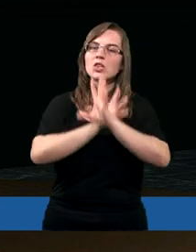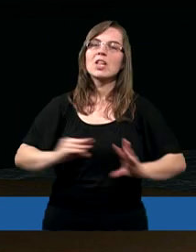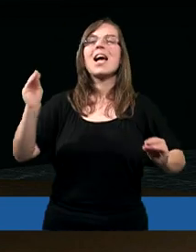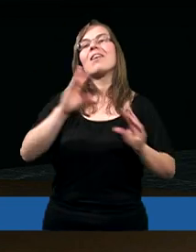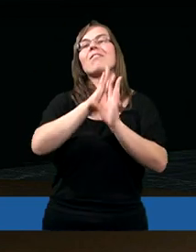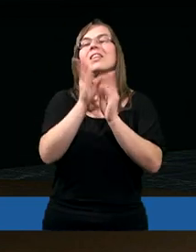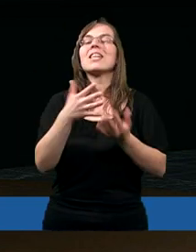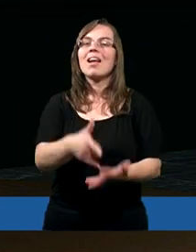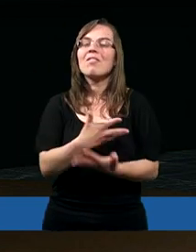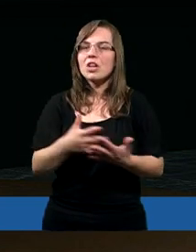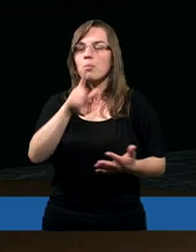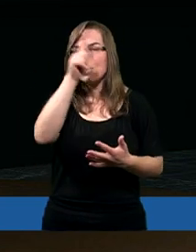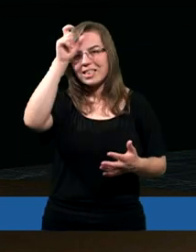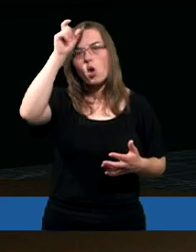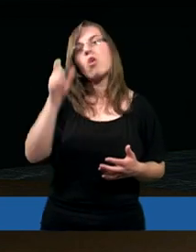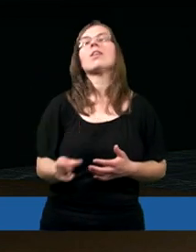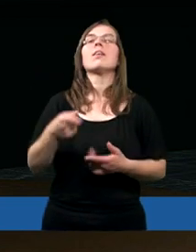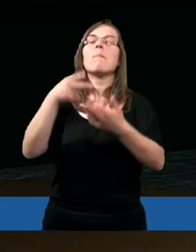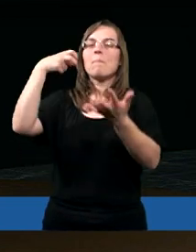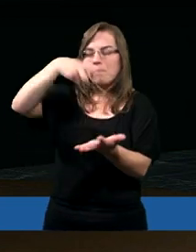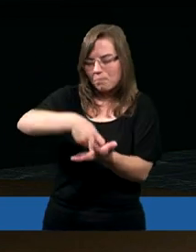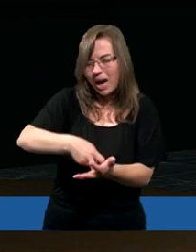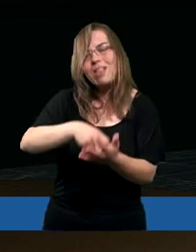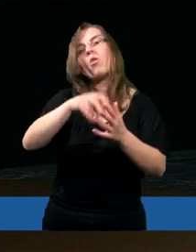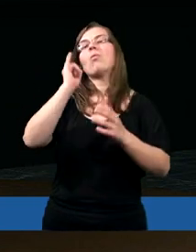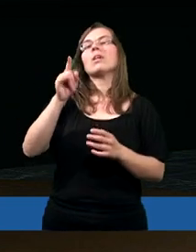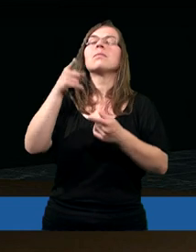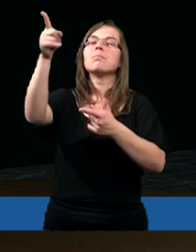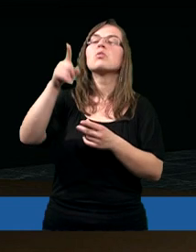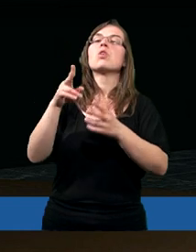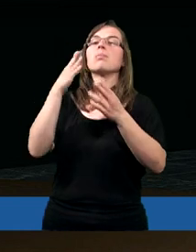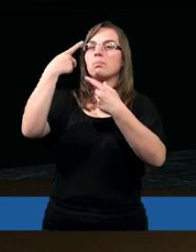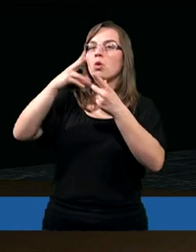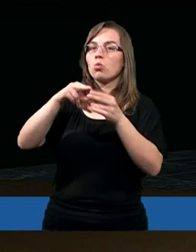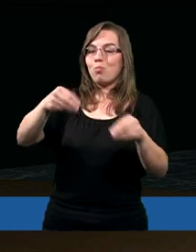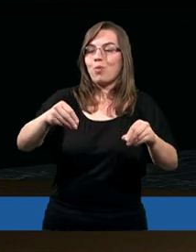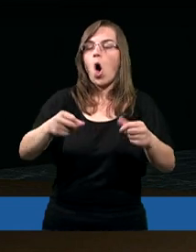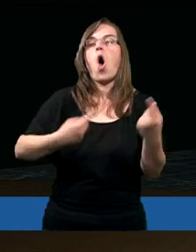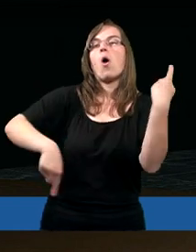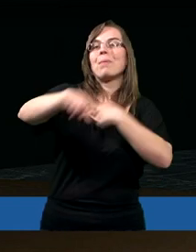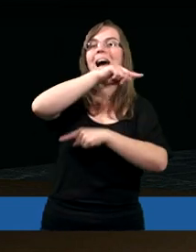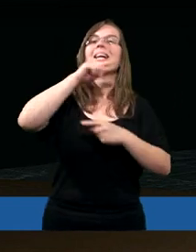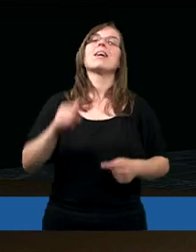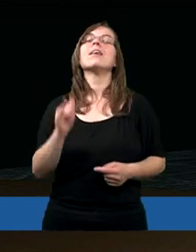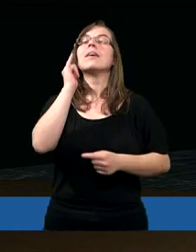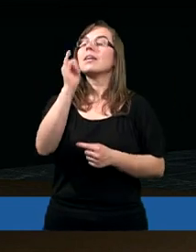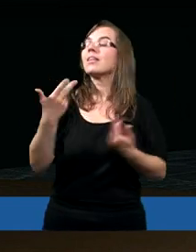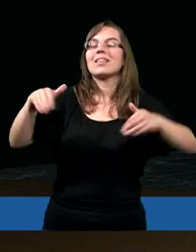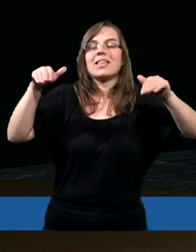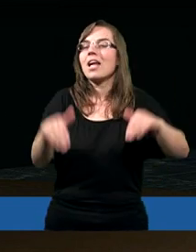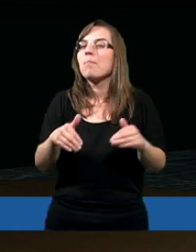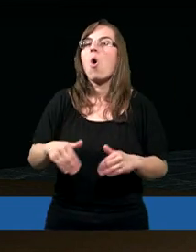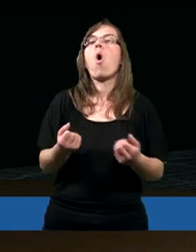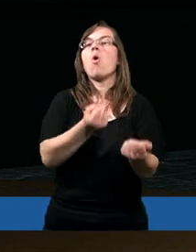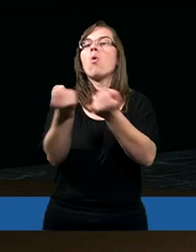wszyscy możni ziemi. Padną przed Nim na kolana wszyscy, którzy się w proch obracają i nie